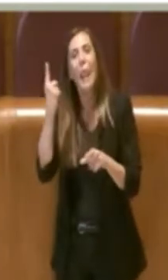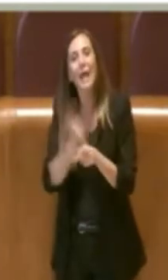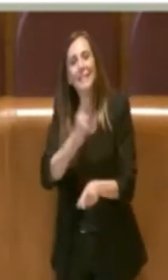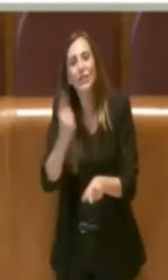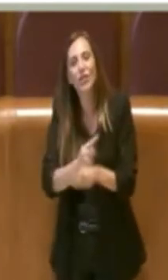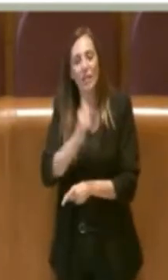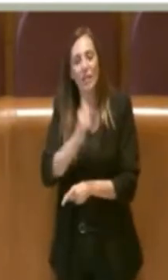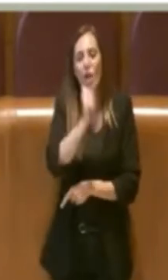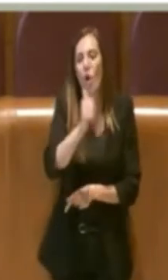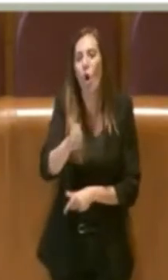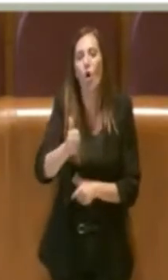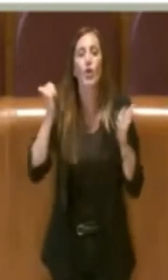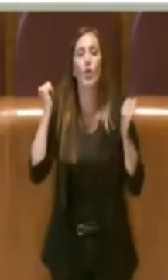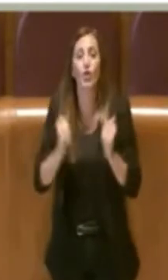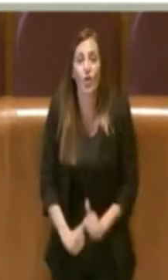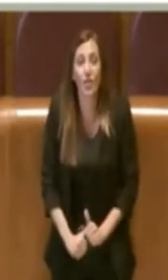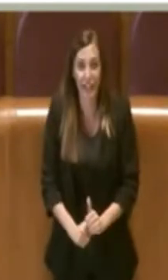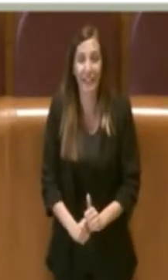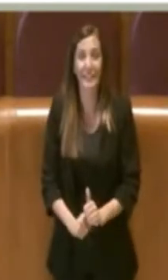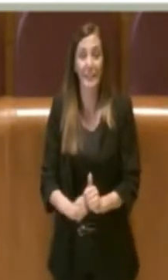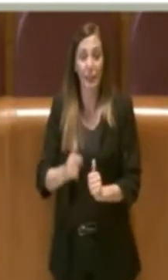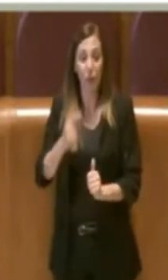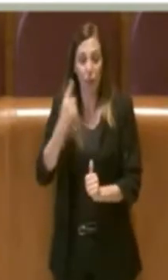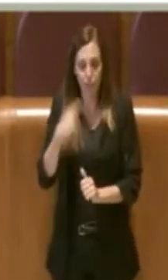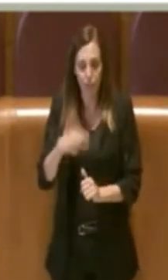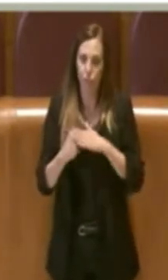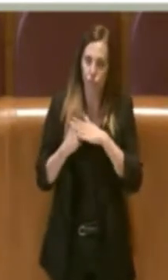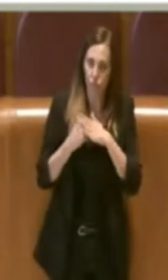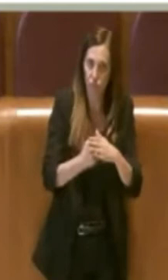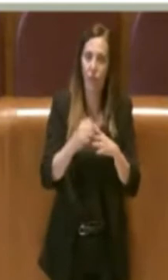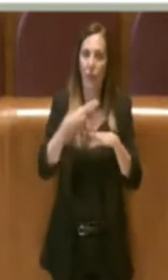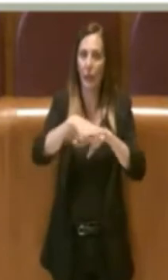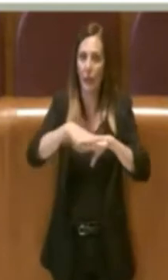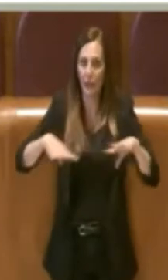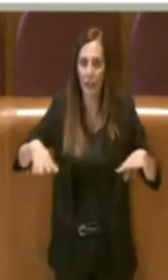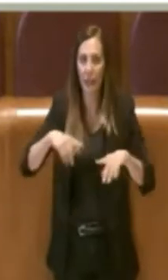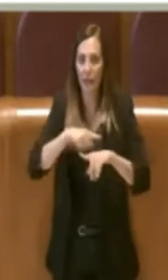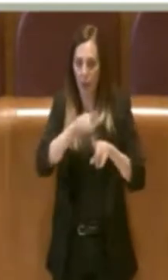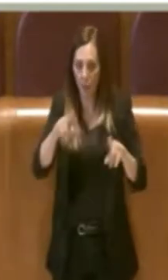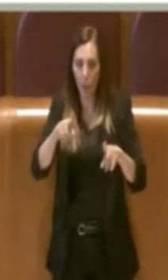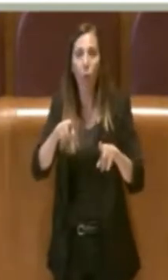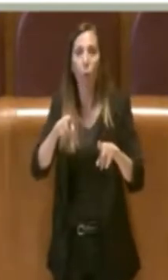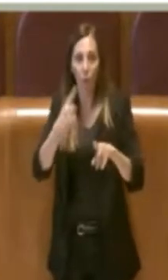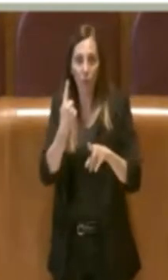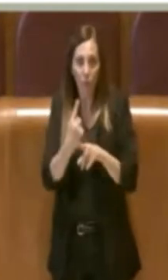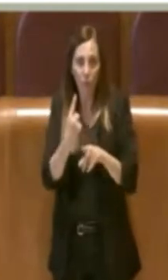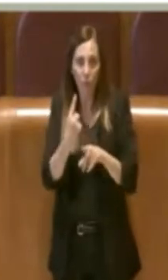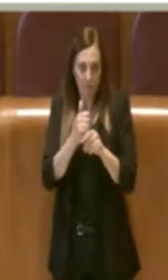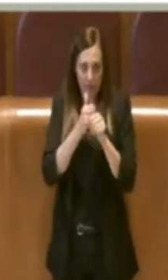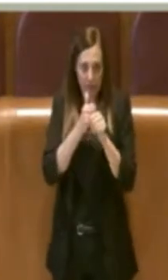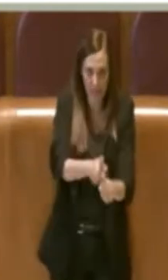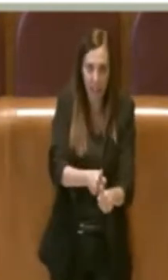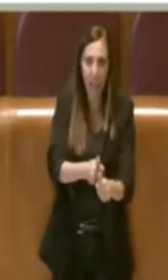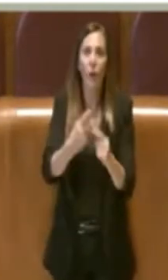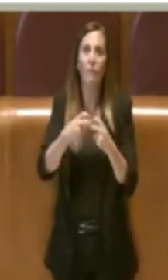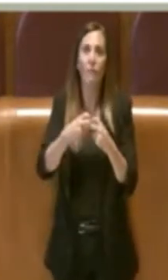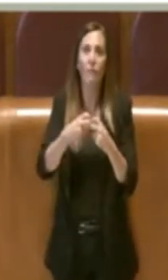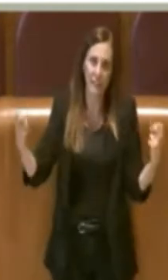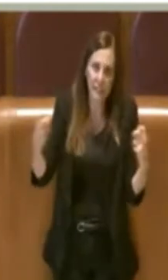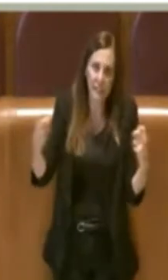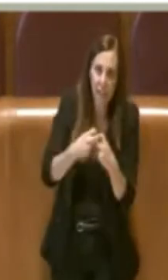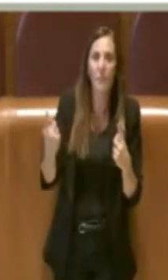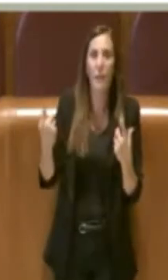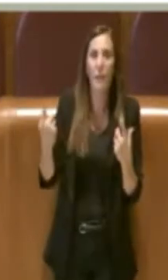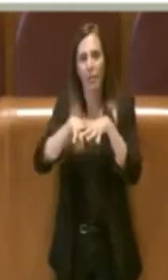cittadini, sostenendo anche la rete che hanno a disposizione e ottimizzando le risorse che devono essere flessibili e integrate.